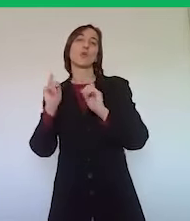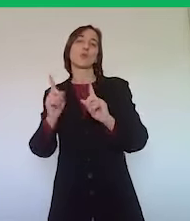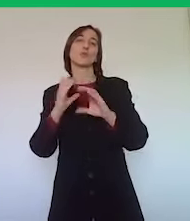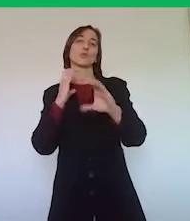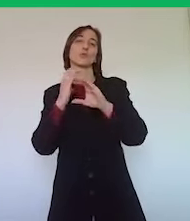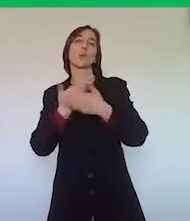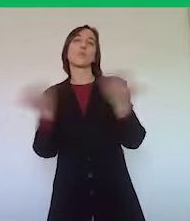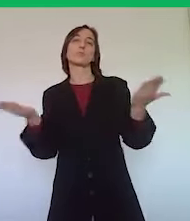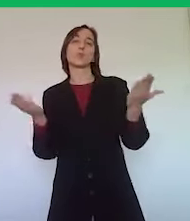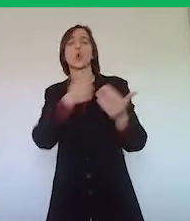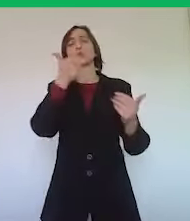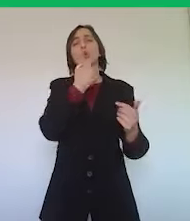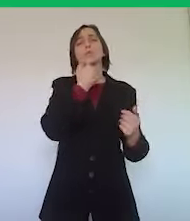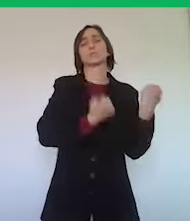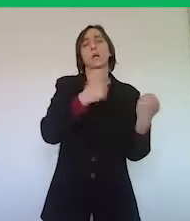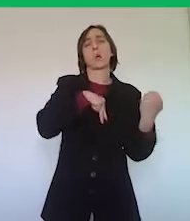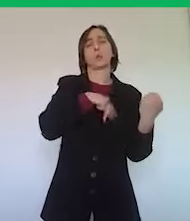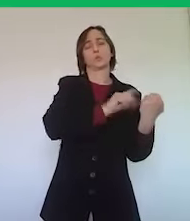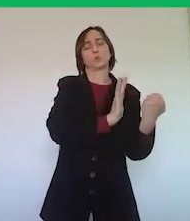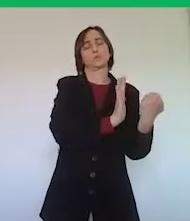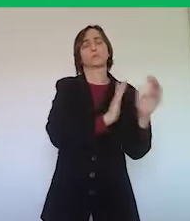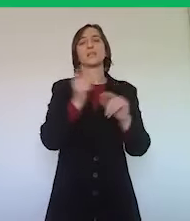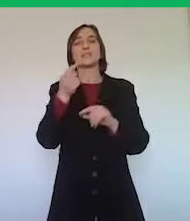quelle che transitano con le auto, che utilizzano l'auto.